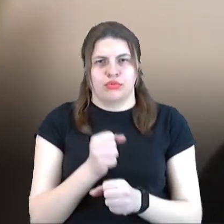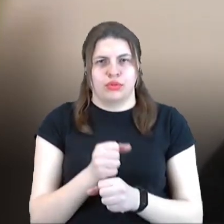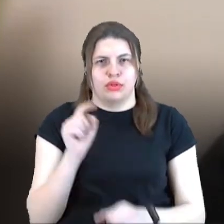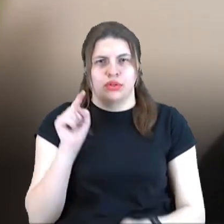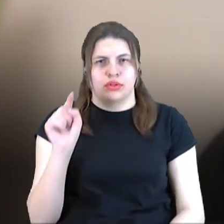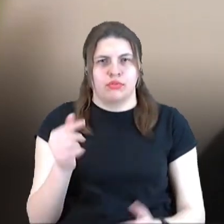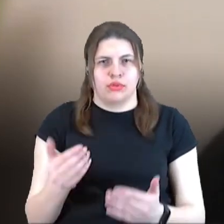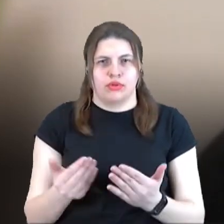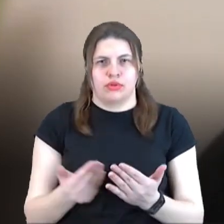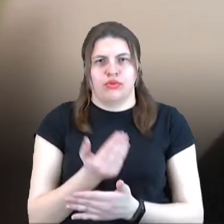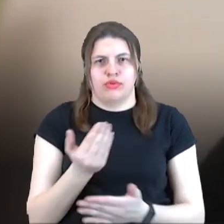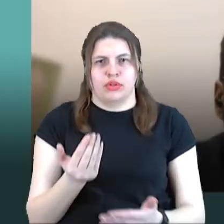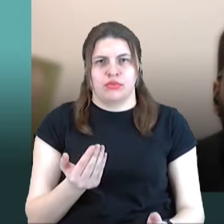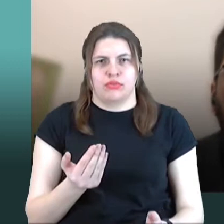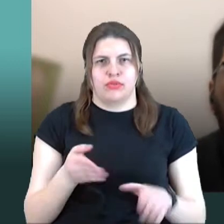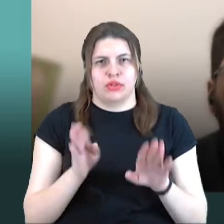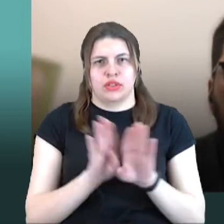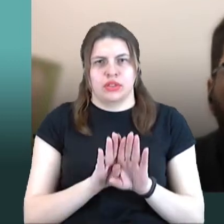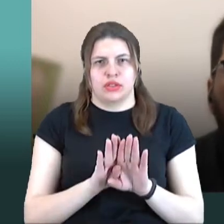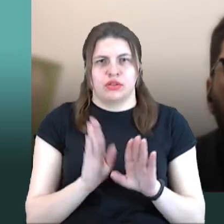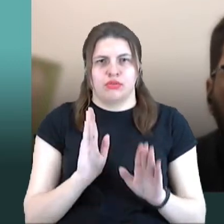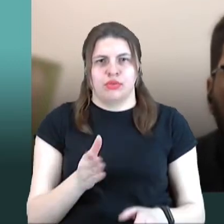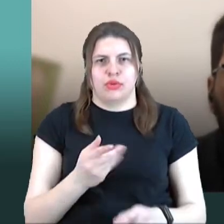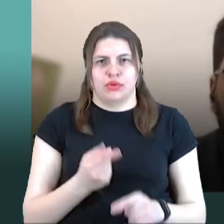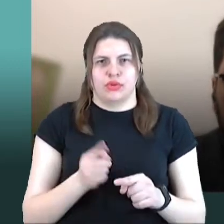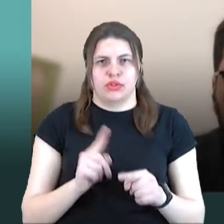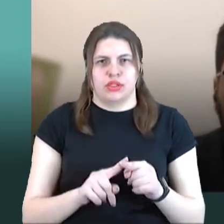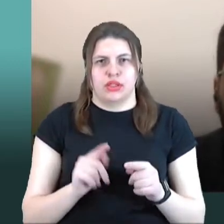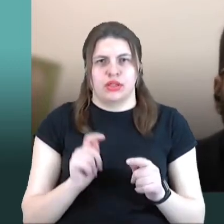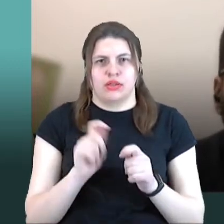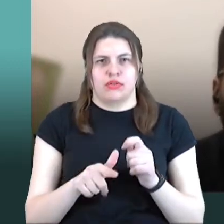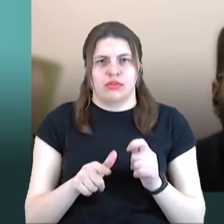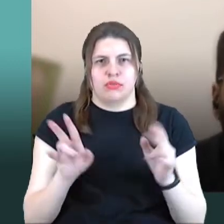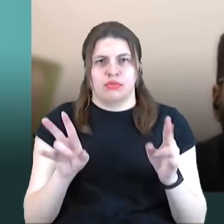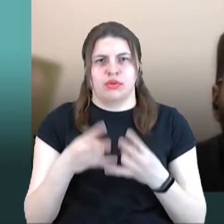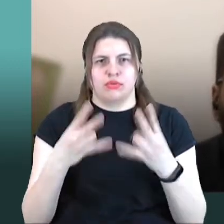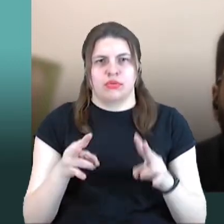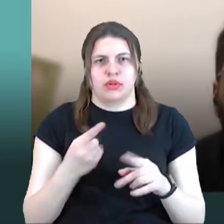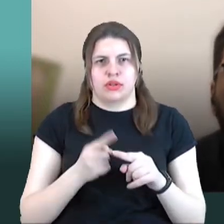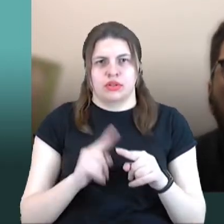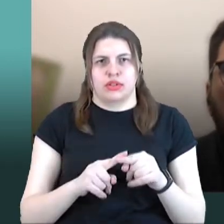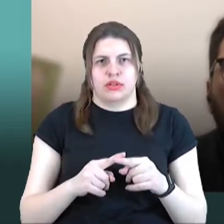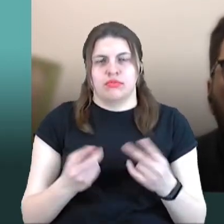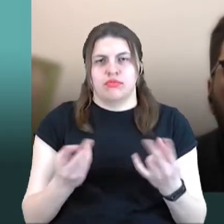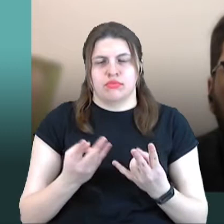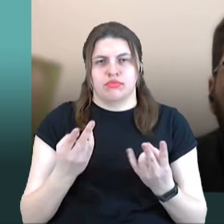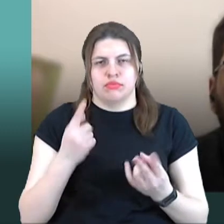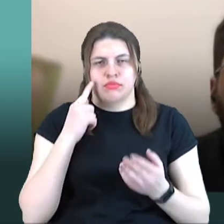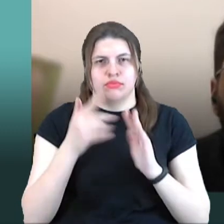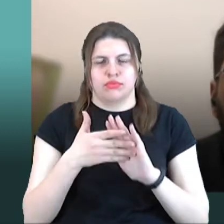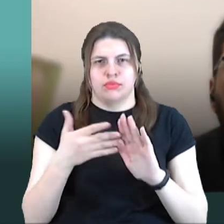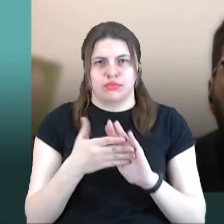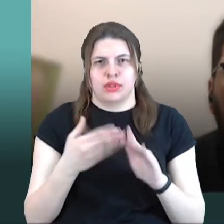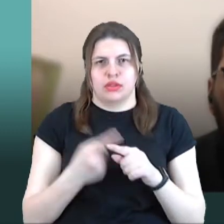вони що? Закриюються. Тоді ця інвестиція була не потрібна, треба це визнати. Тоді це не раціональне